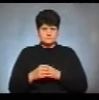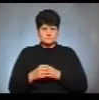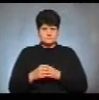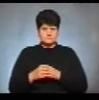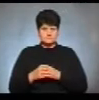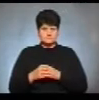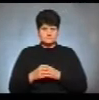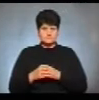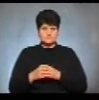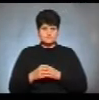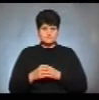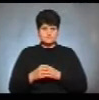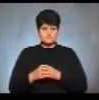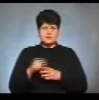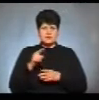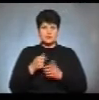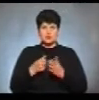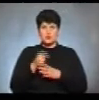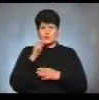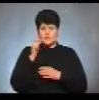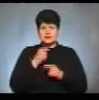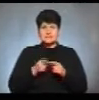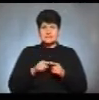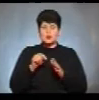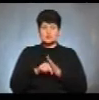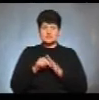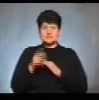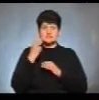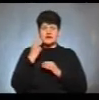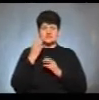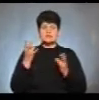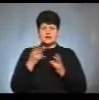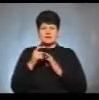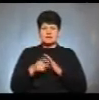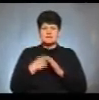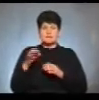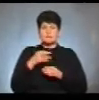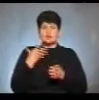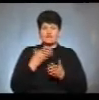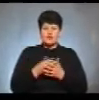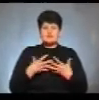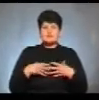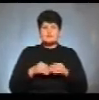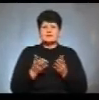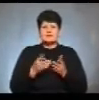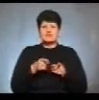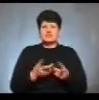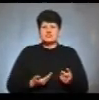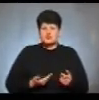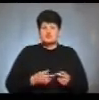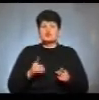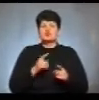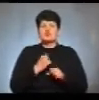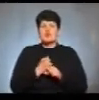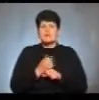Слуни мордують до України цього ночі, що завжди треба дізнаватись про свою сім'ю, де вони живуть і що вони